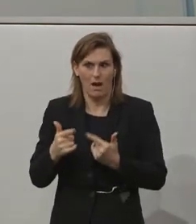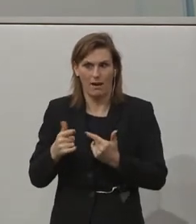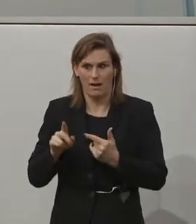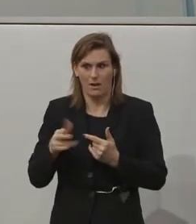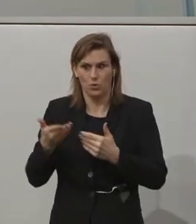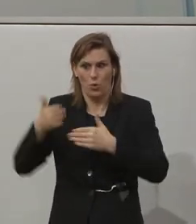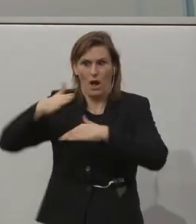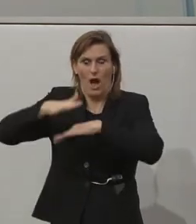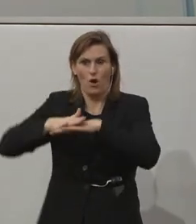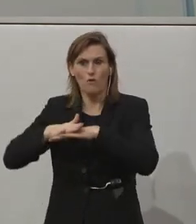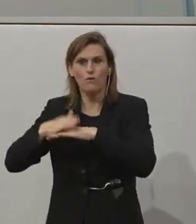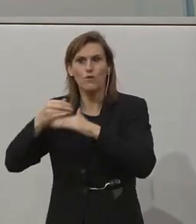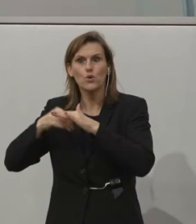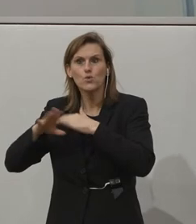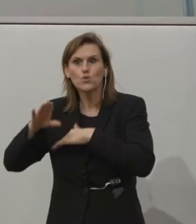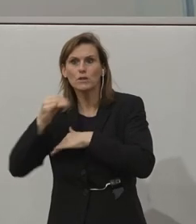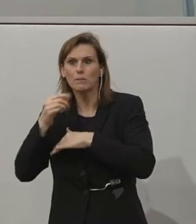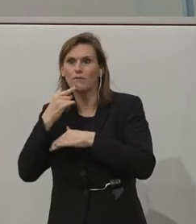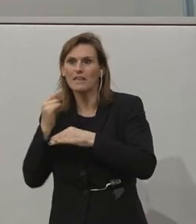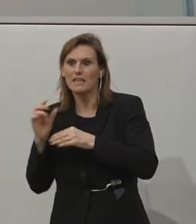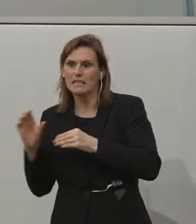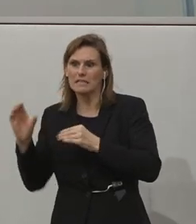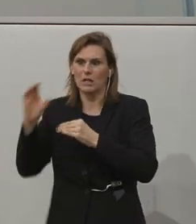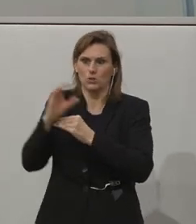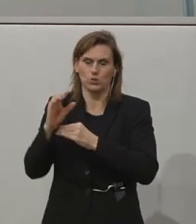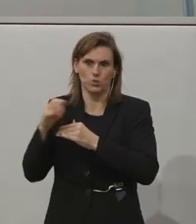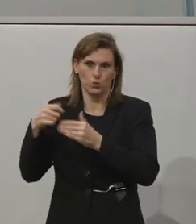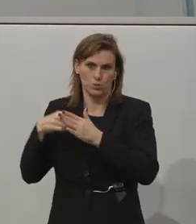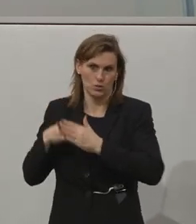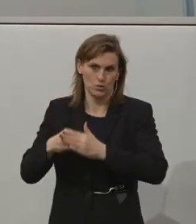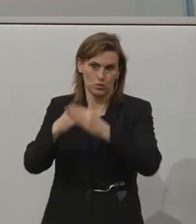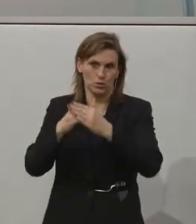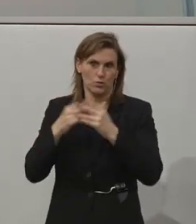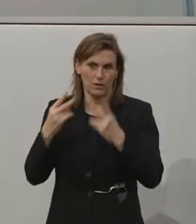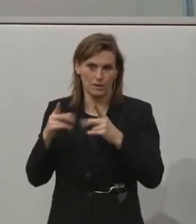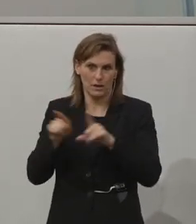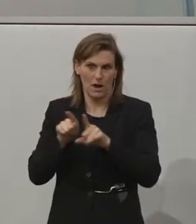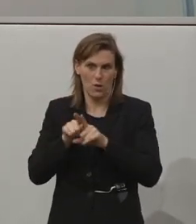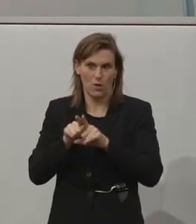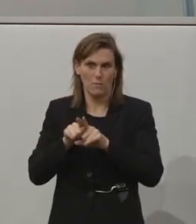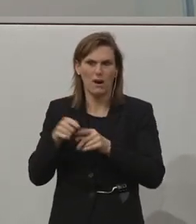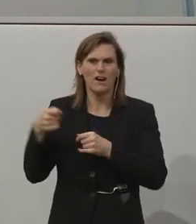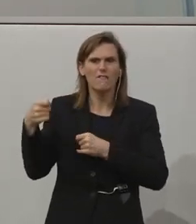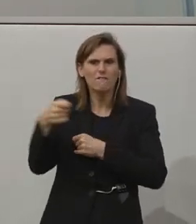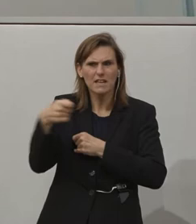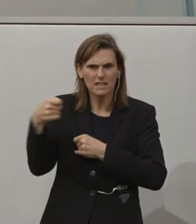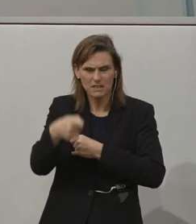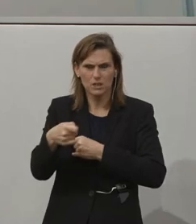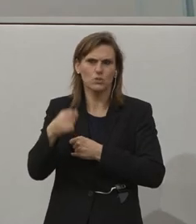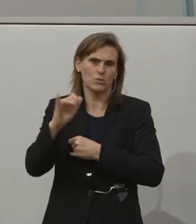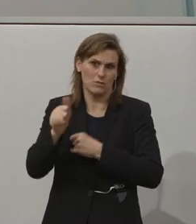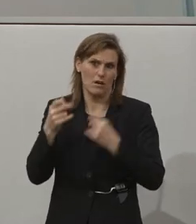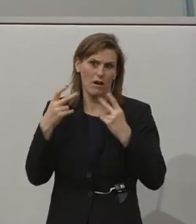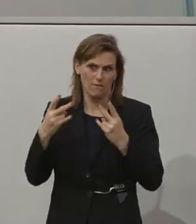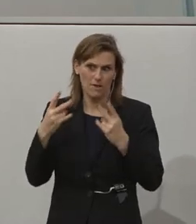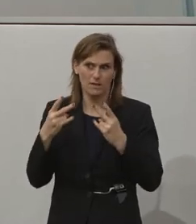So the businesses support that very much as well. So funding is very important. And governments